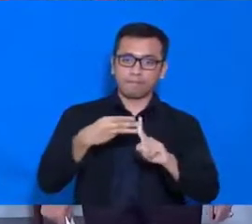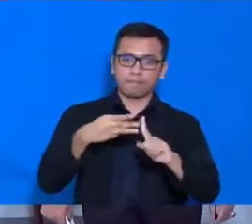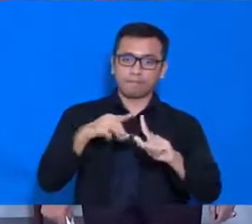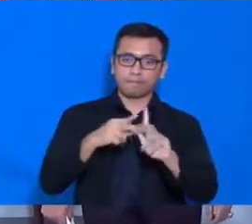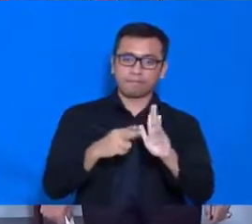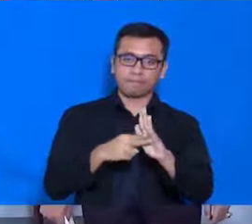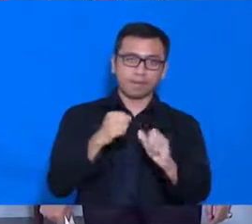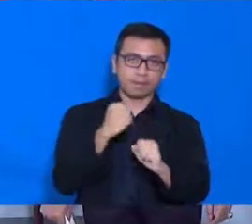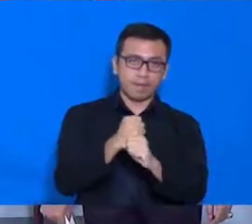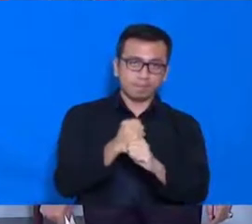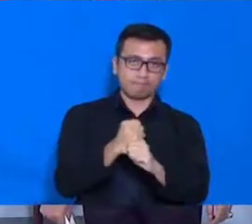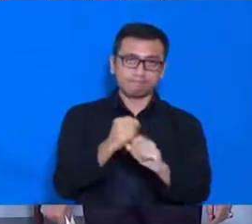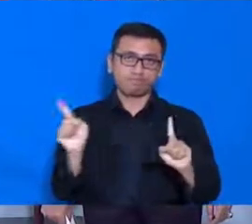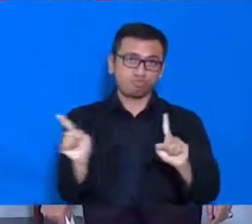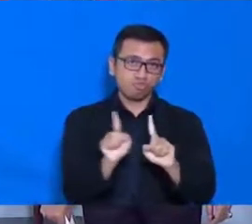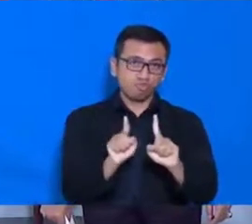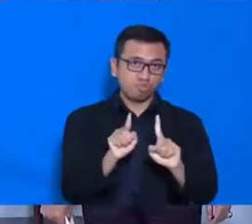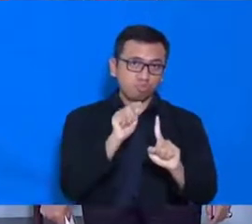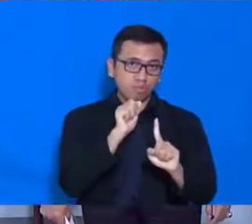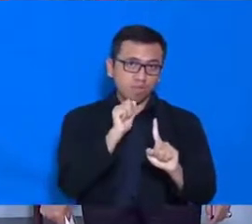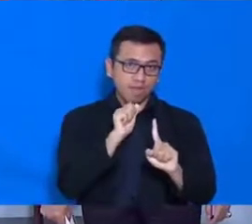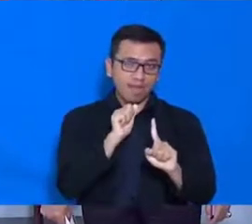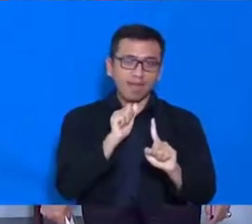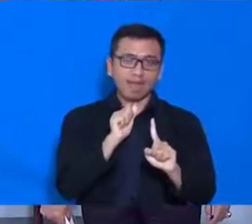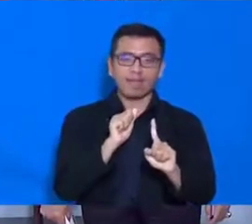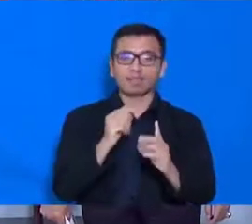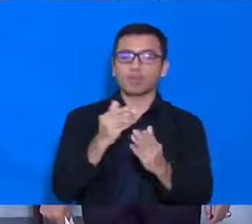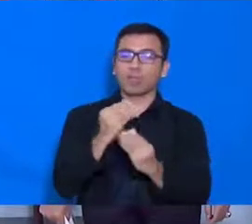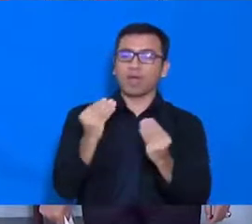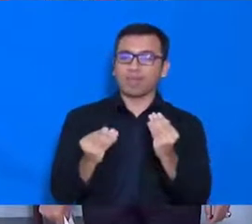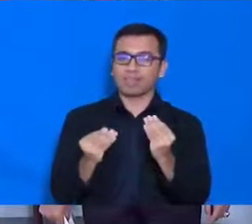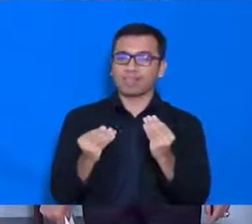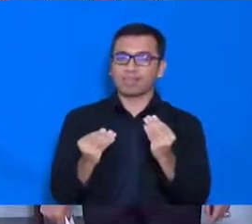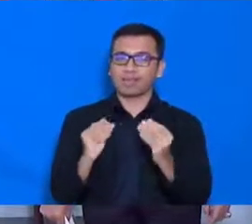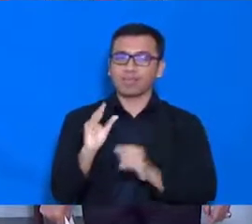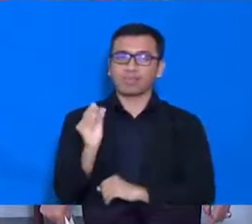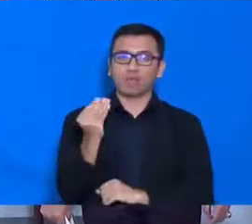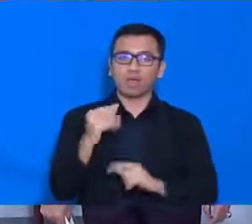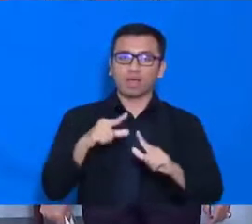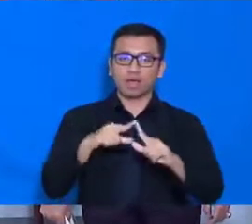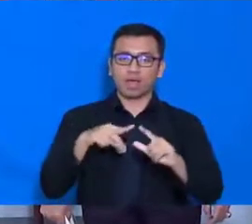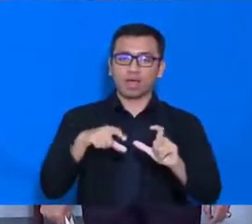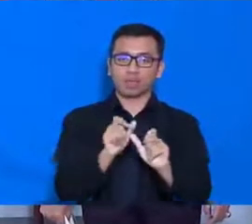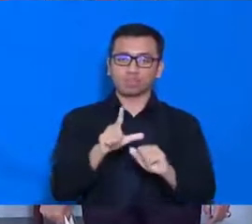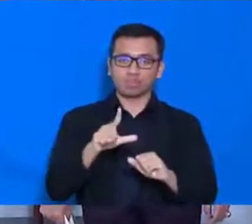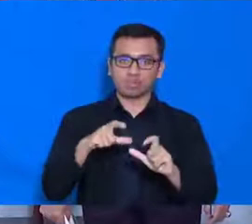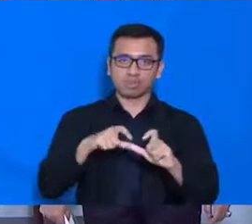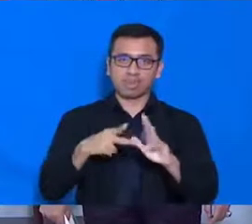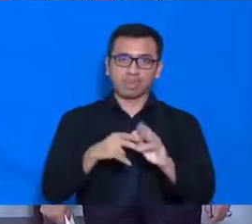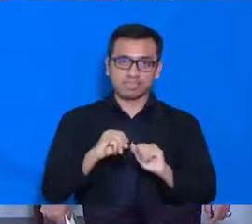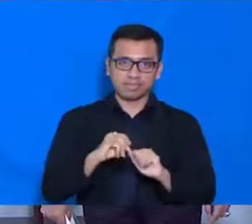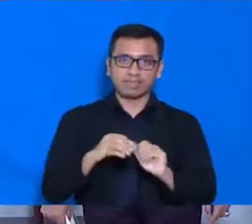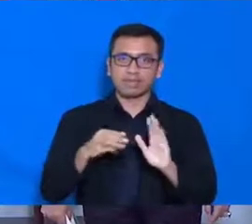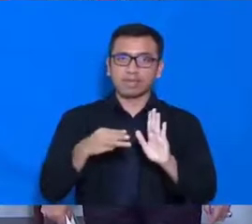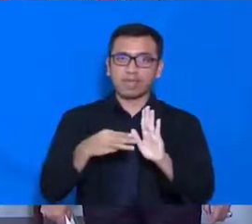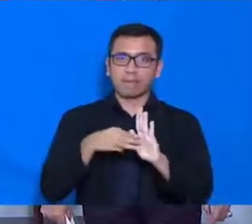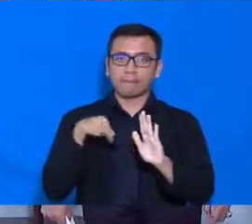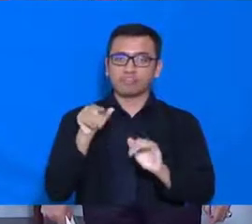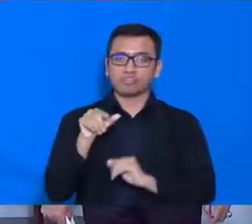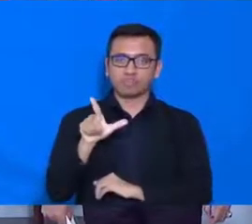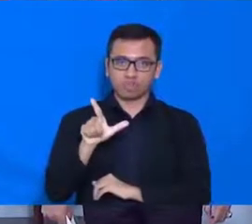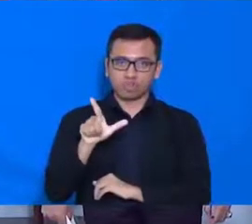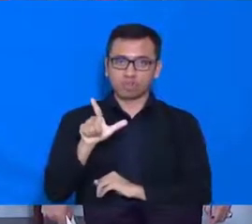didampingi oleh para Wakil Ketua, yaitu Bapak Susani, Bapak Jazizul, dan Bapak